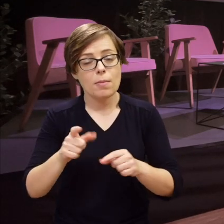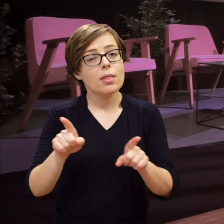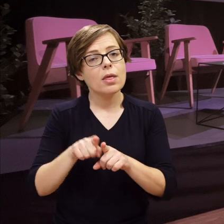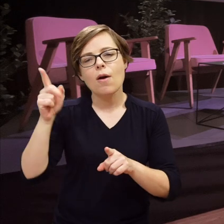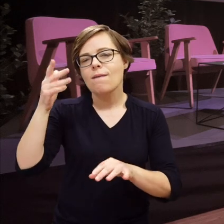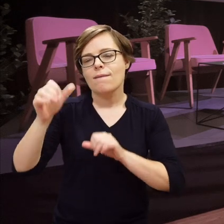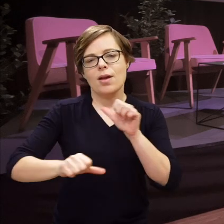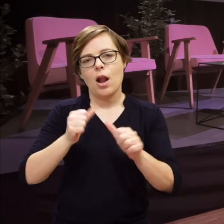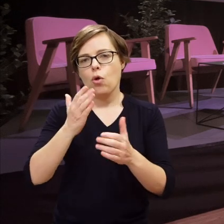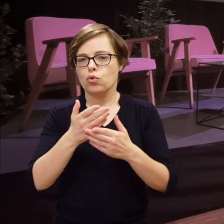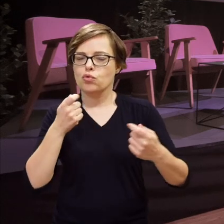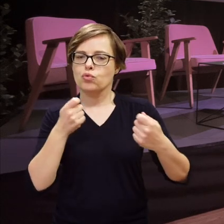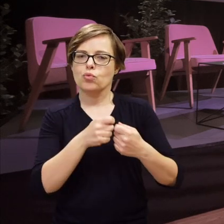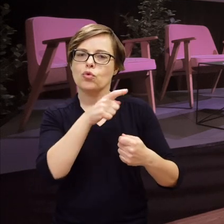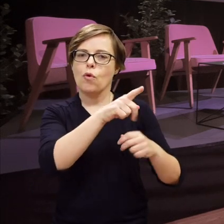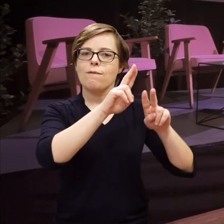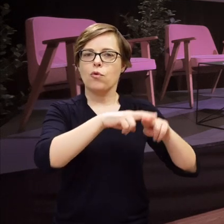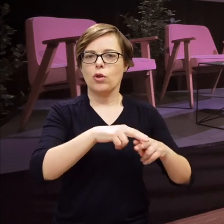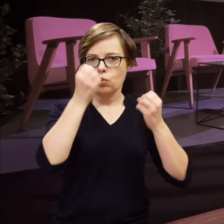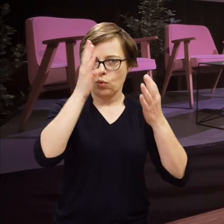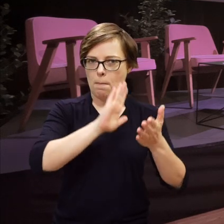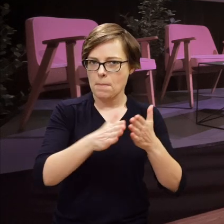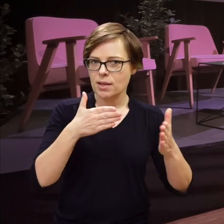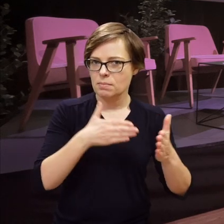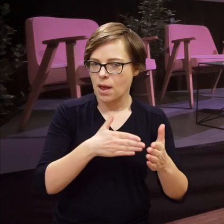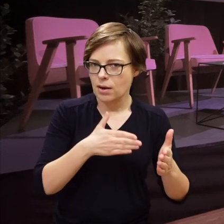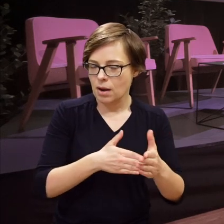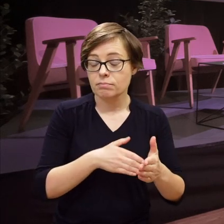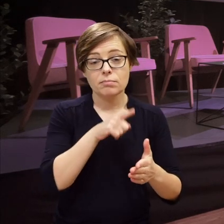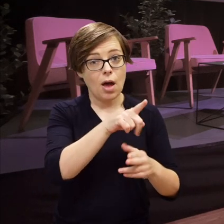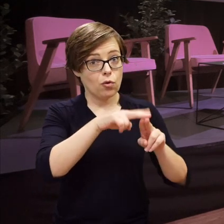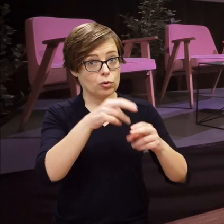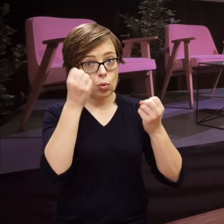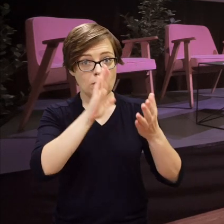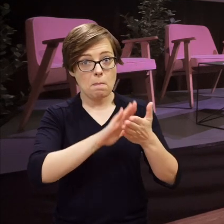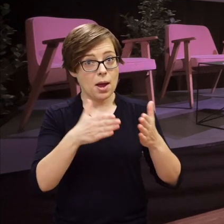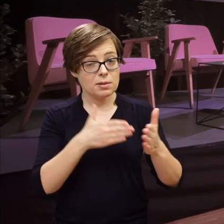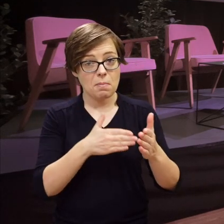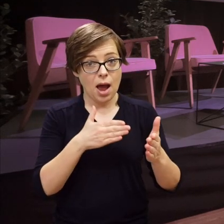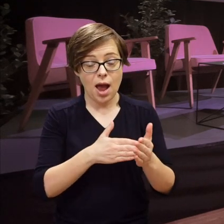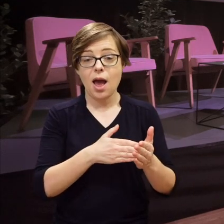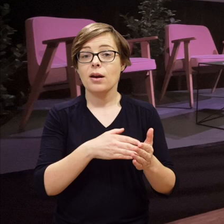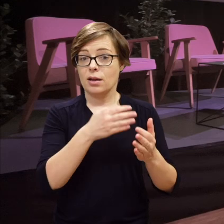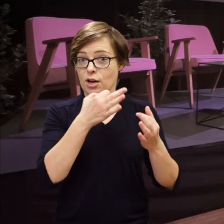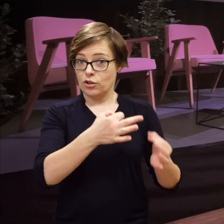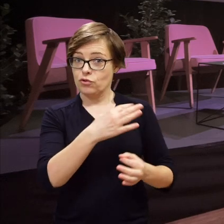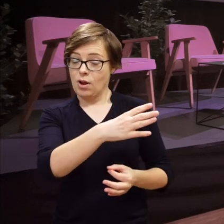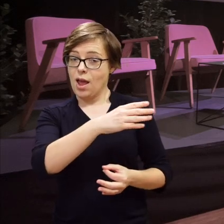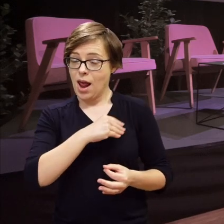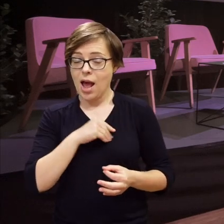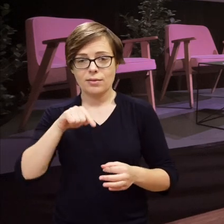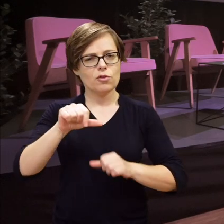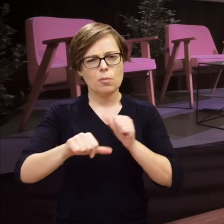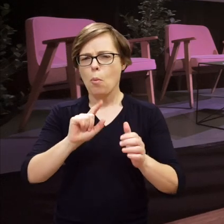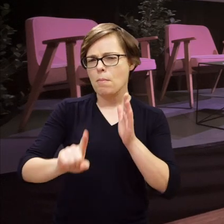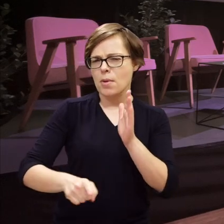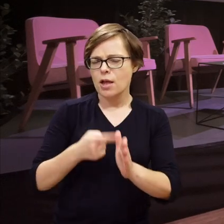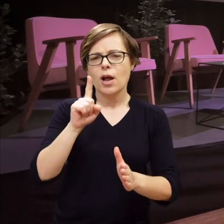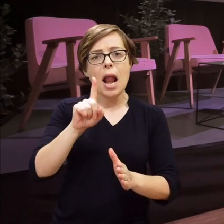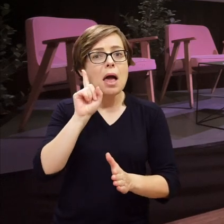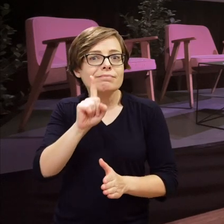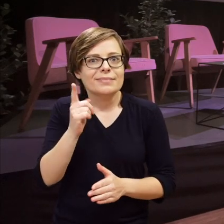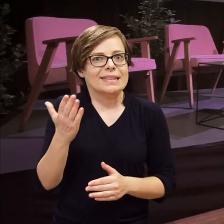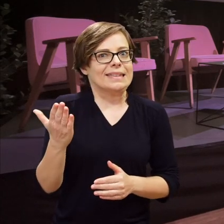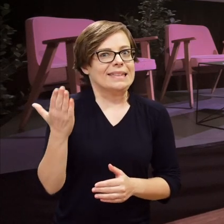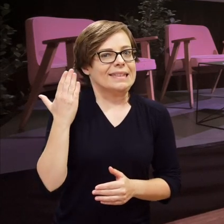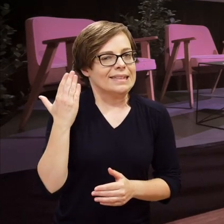ona również od lat współpracuje z Fundacją Kultury Bez Barier, z którą dzisiaj pierwszy raz w tym roku, ale dopiero, że